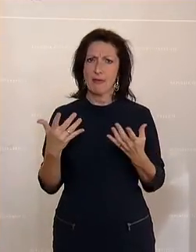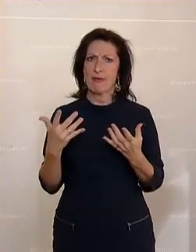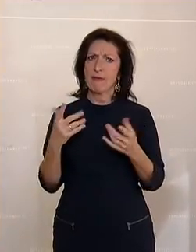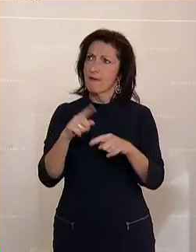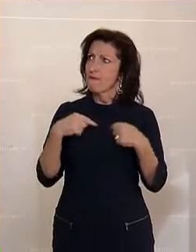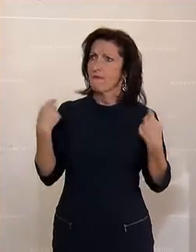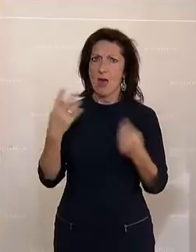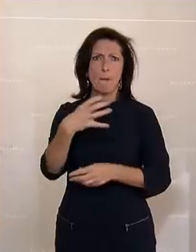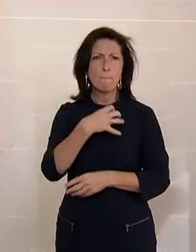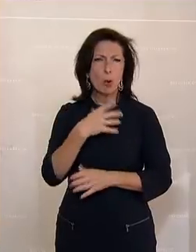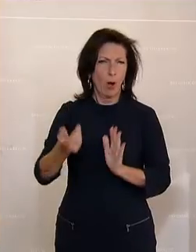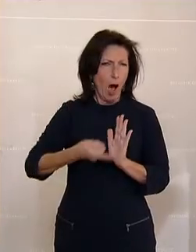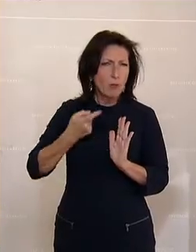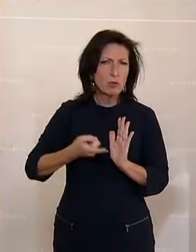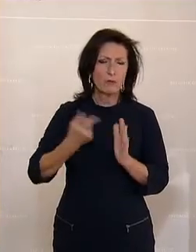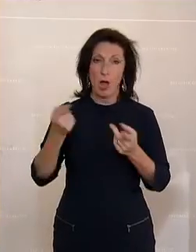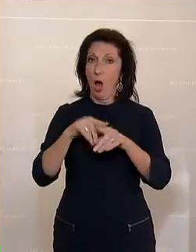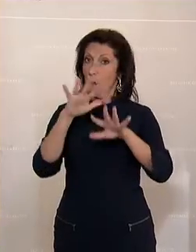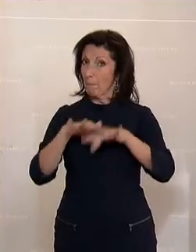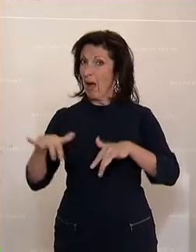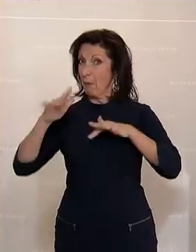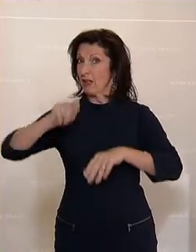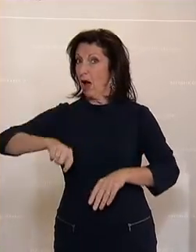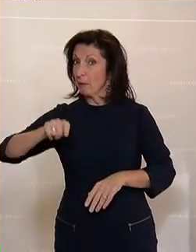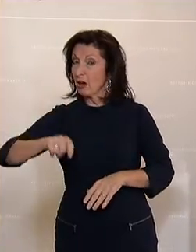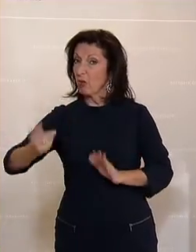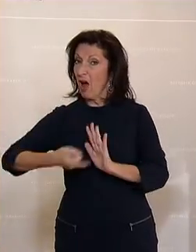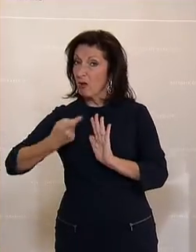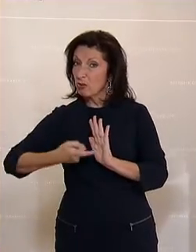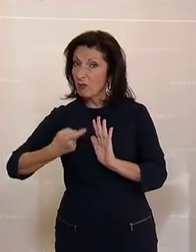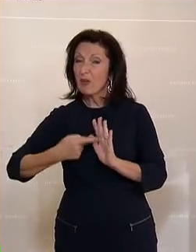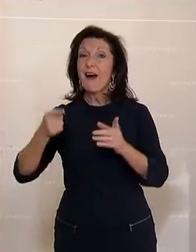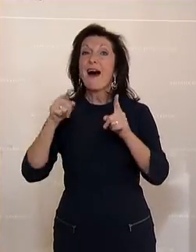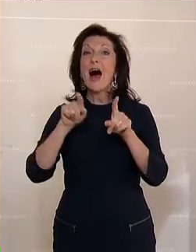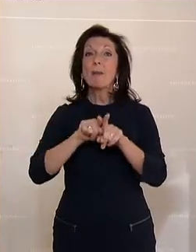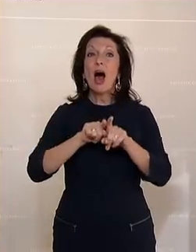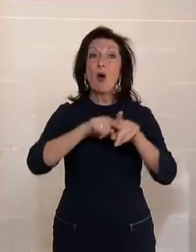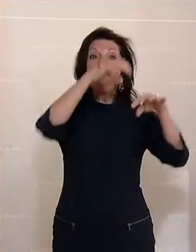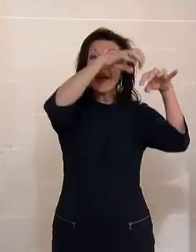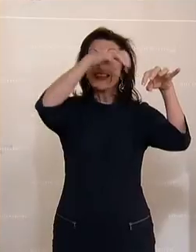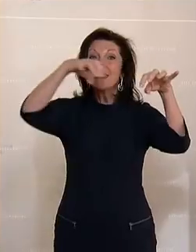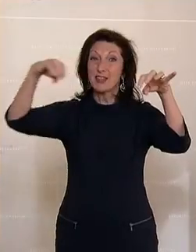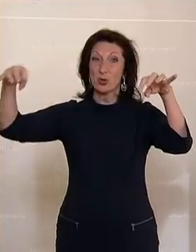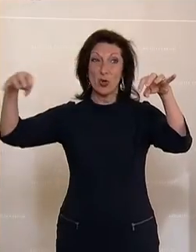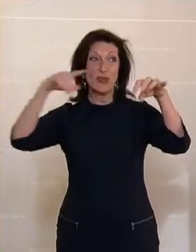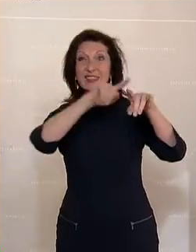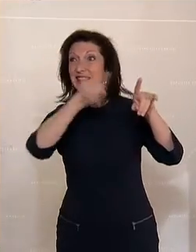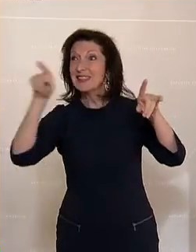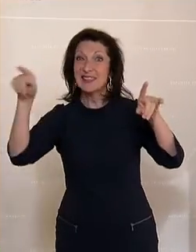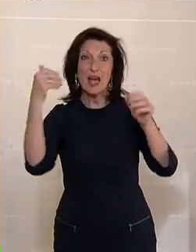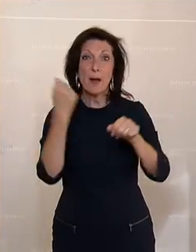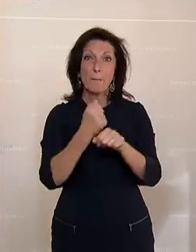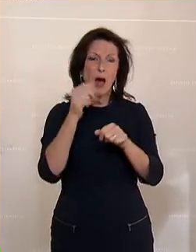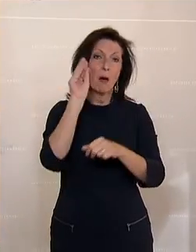Bürgerinnen und auch uns als Parlamentarierinnen, sondern auch die Institutionen, die bei der Kontrolle und Prüfung von